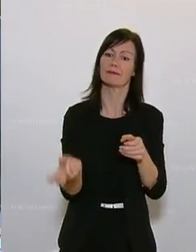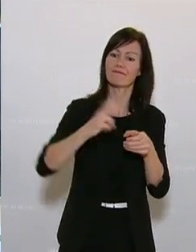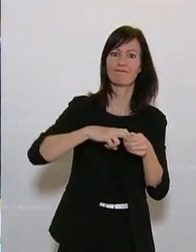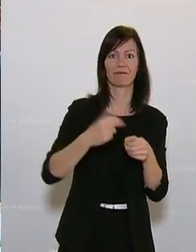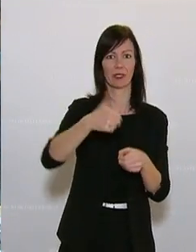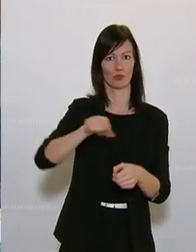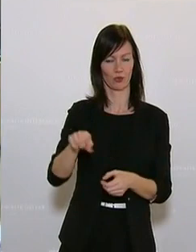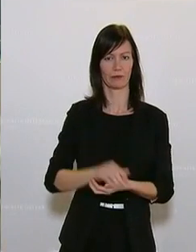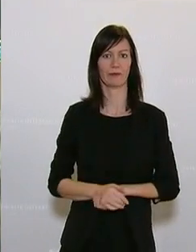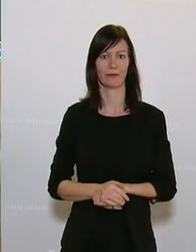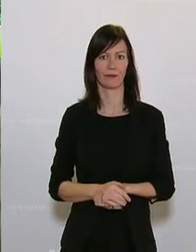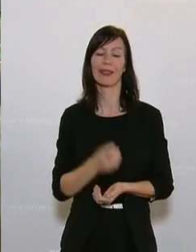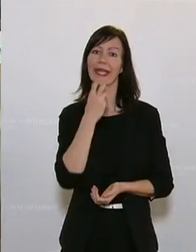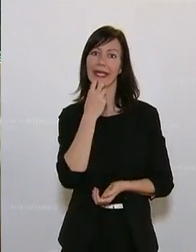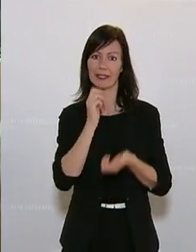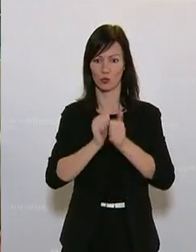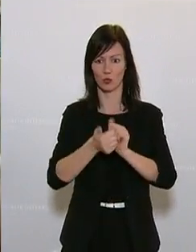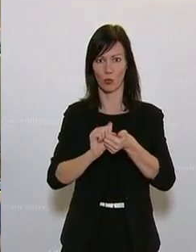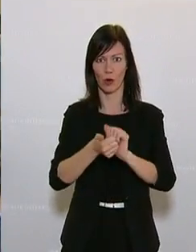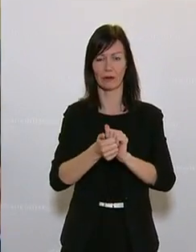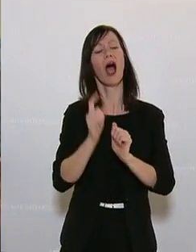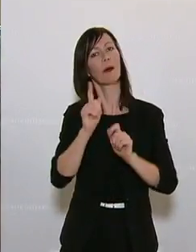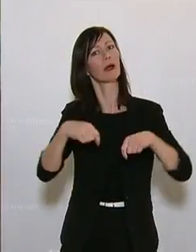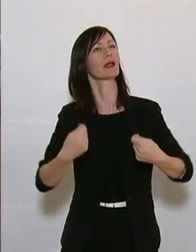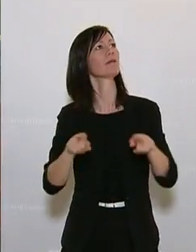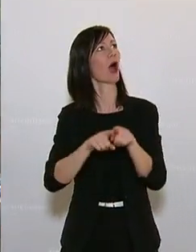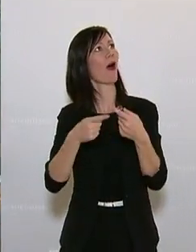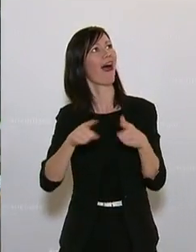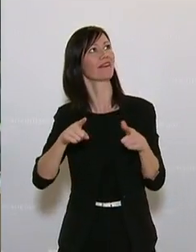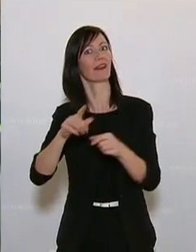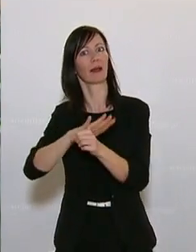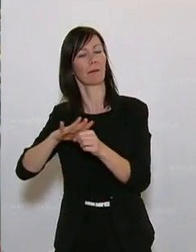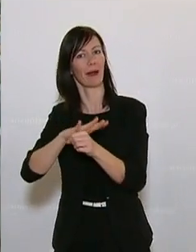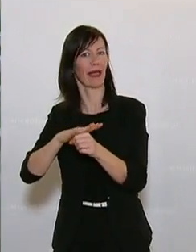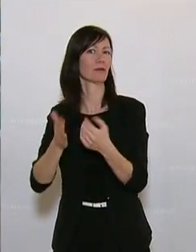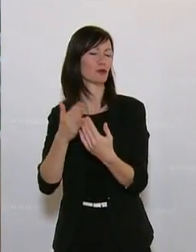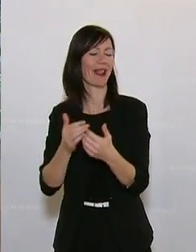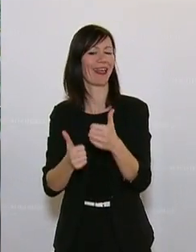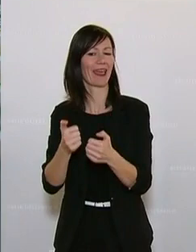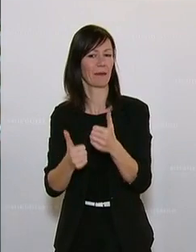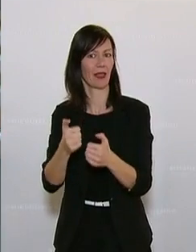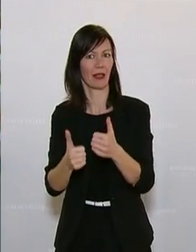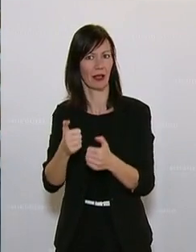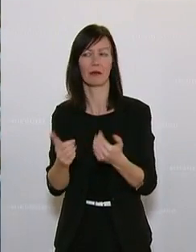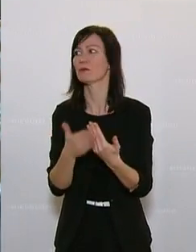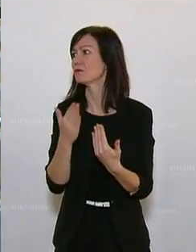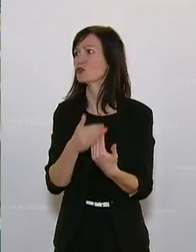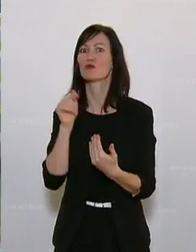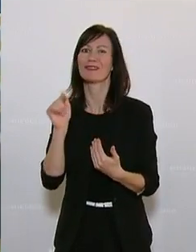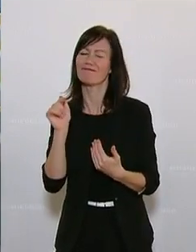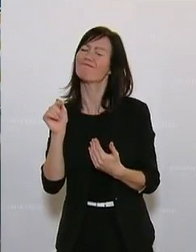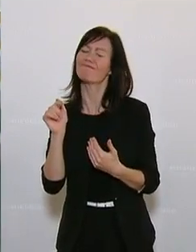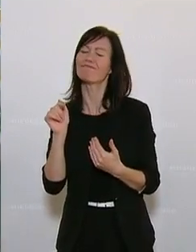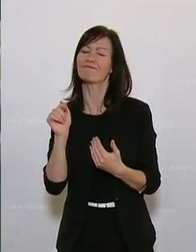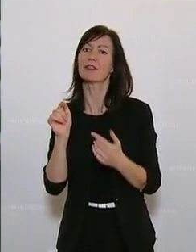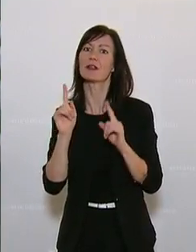es aber auch weitere Dinge in dem Bereich des Gamings, mit denen sich die Arbeitsgruppe beschäftigen soll, wie zum Beispiel mit dem umstrittenen